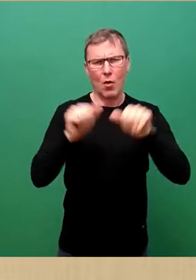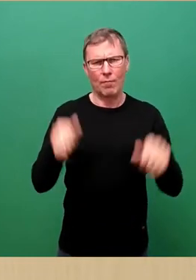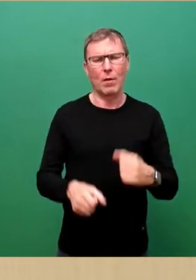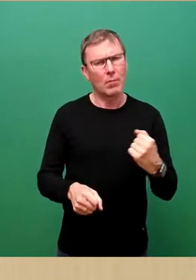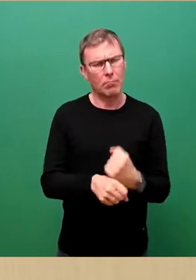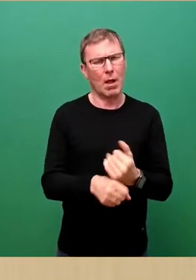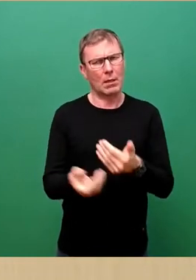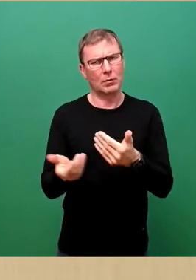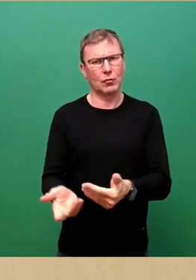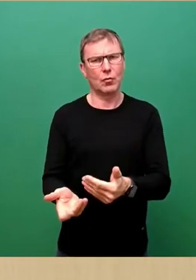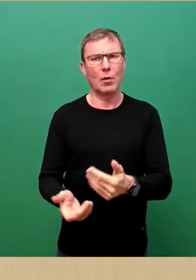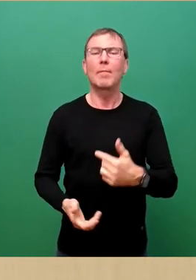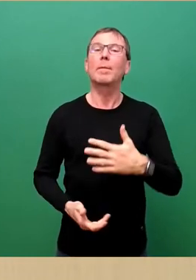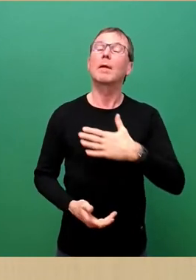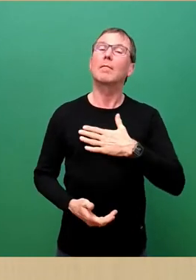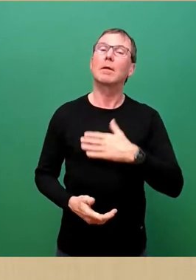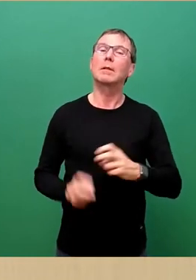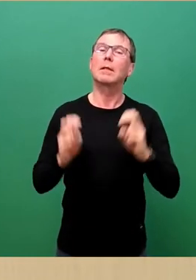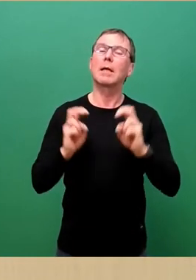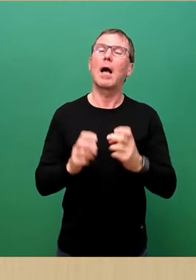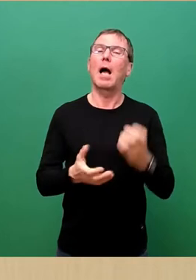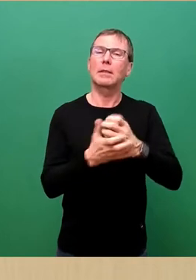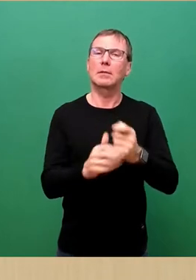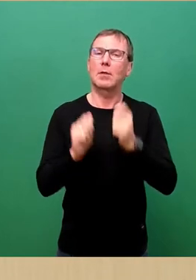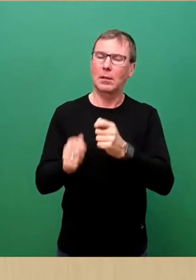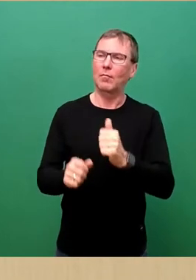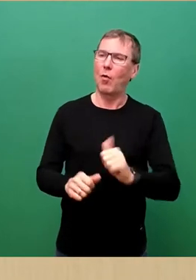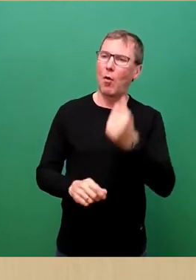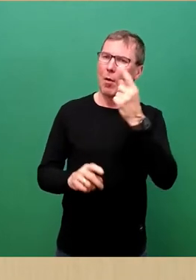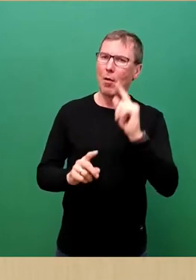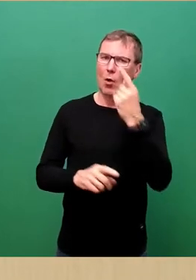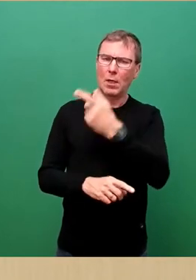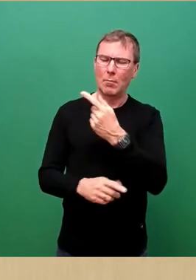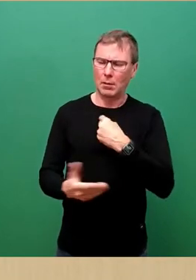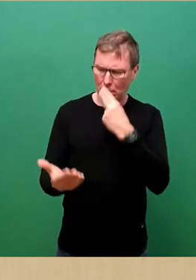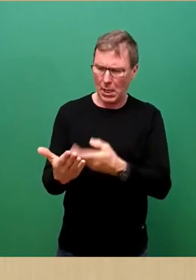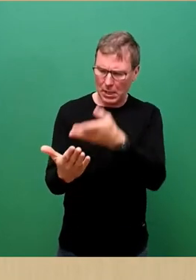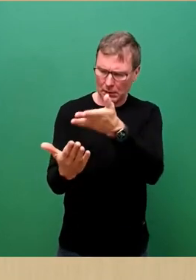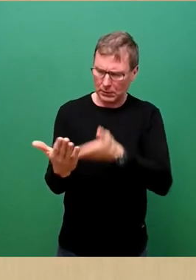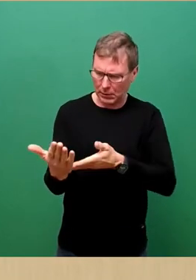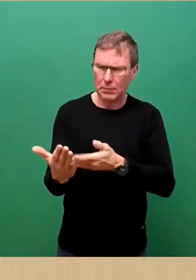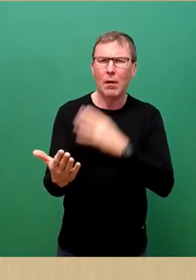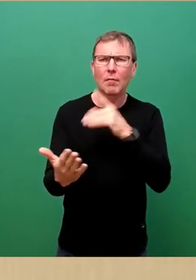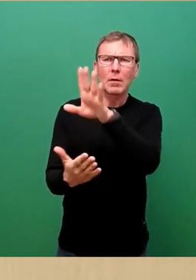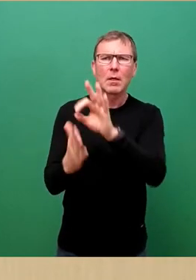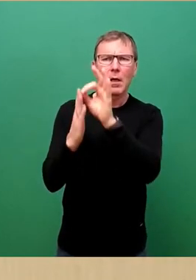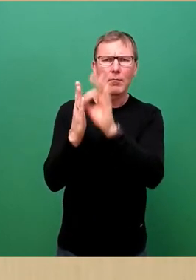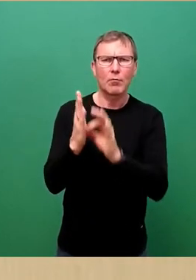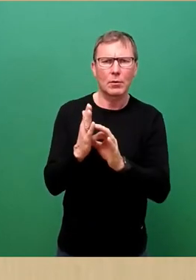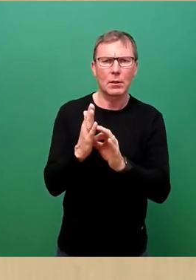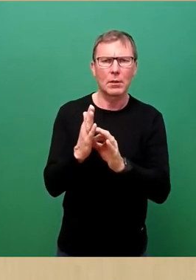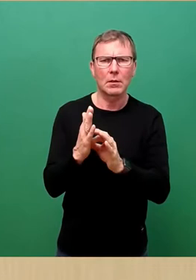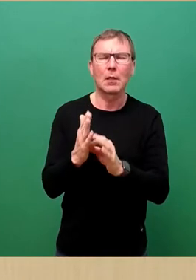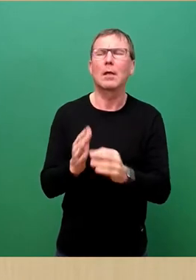Wir haben uns den Ersetzungsantrag des Oberbürgermeisters angesehen. Viele der von ihm genannten Punkte sind ohnehin